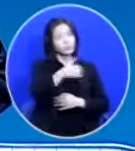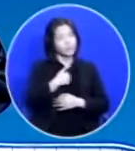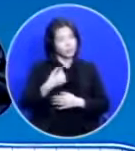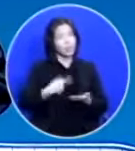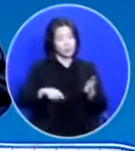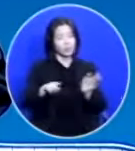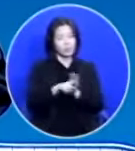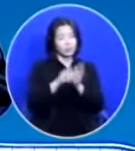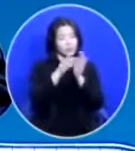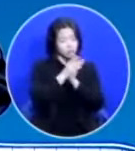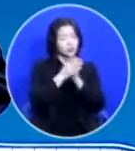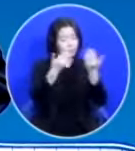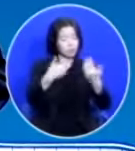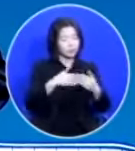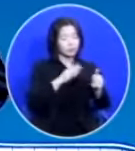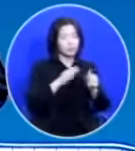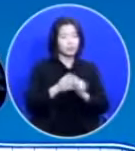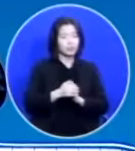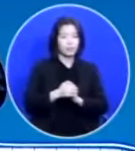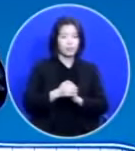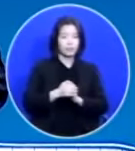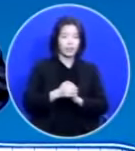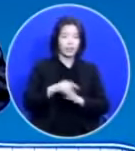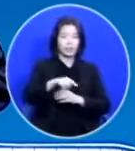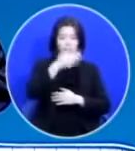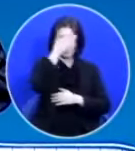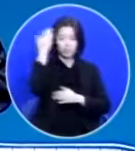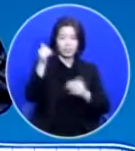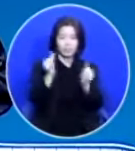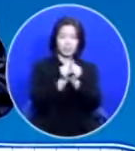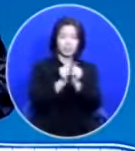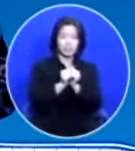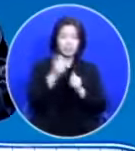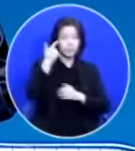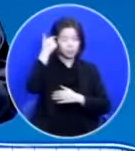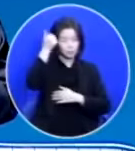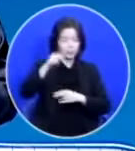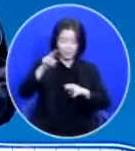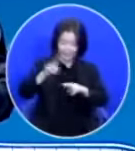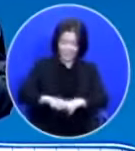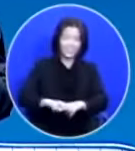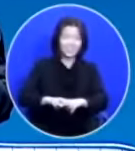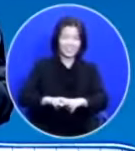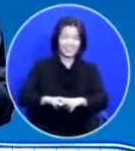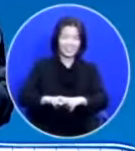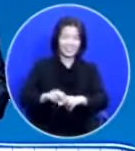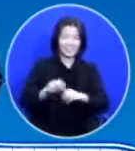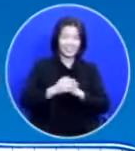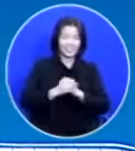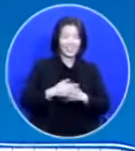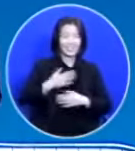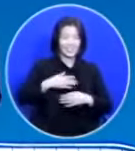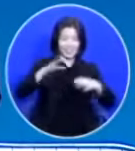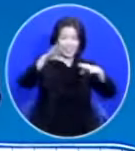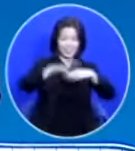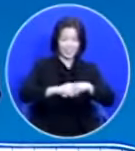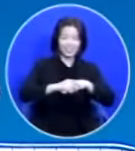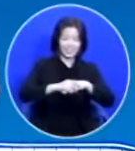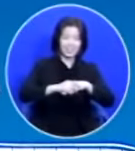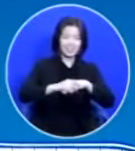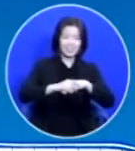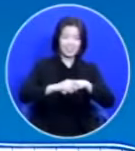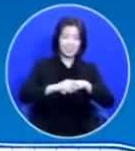위해서 기도를 해줘 그랬더니 이 청년이 목사님 앉으세요 그랬더니 제 손을 잡고